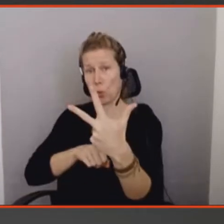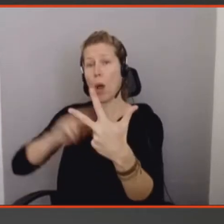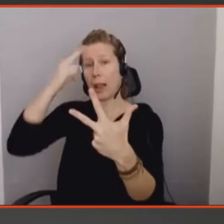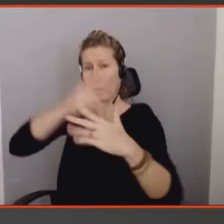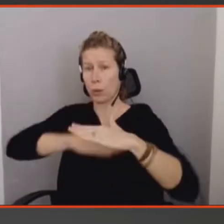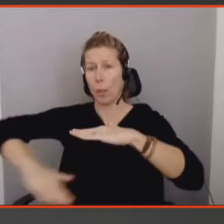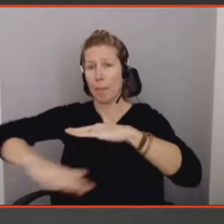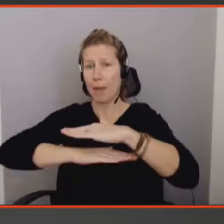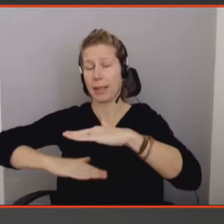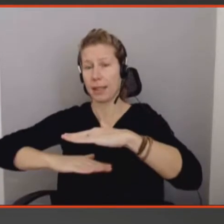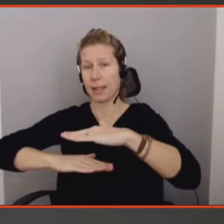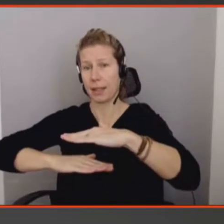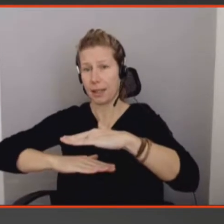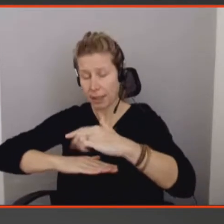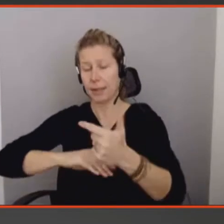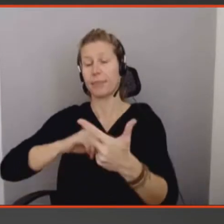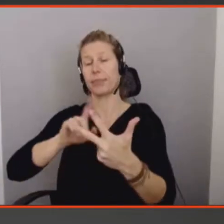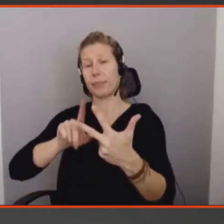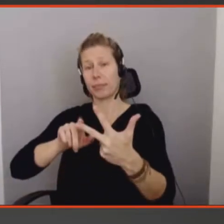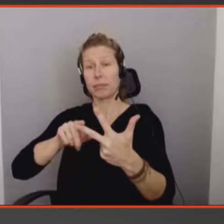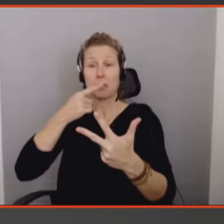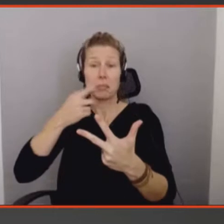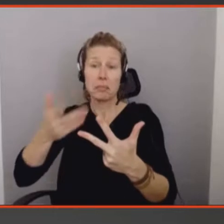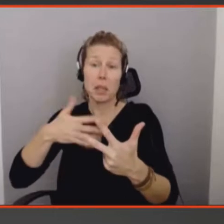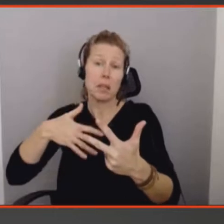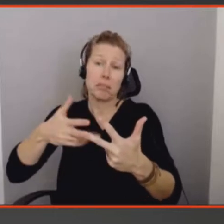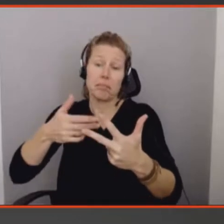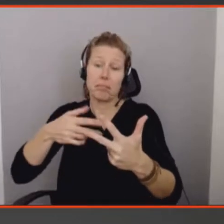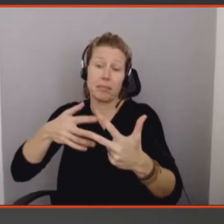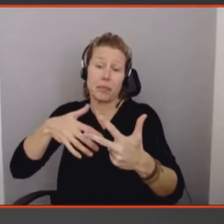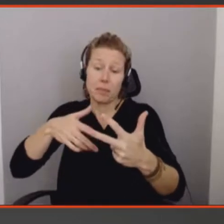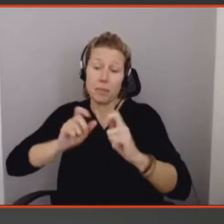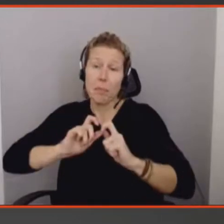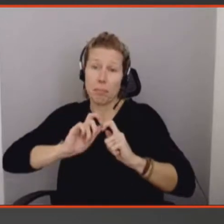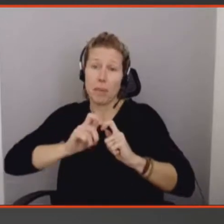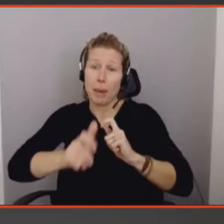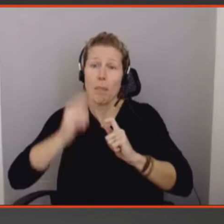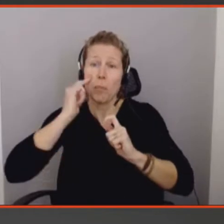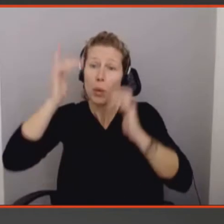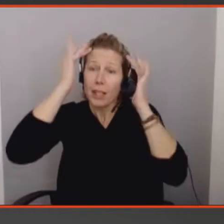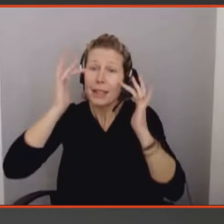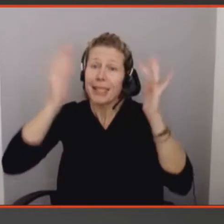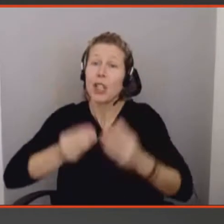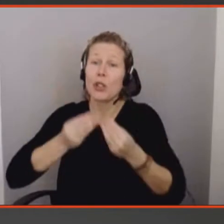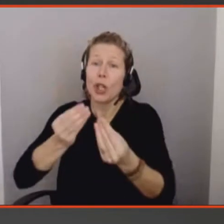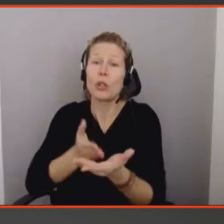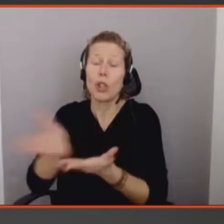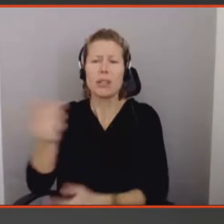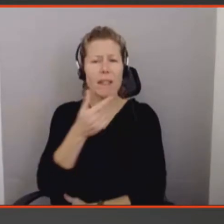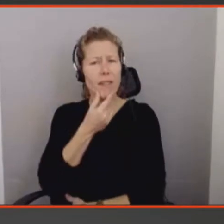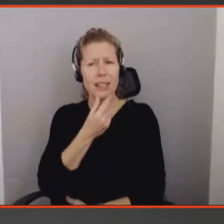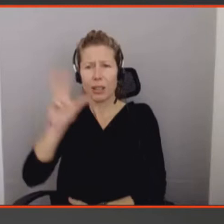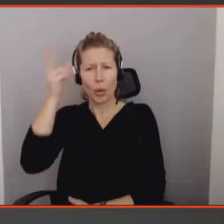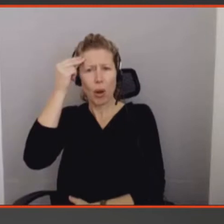de l'expérience qui fait du sens, et en fait, ils sont faciles à comprendre, c'est qu'une expérience fait du sens si elle vous